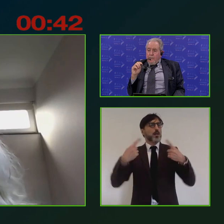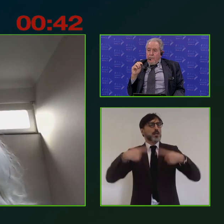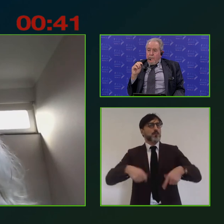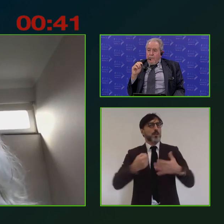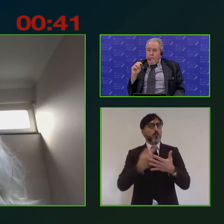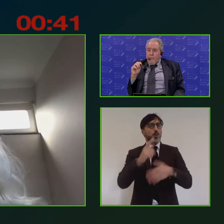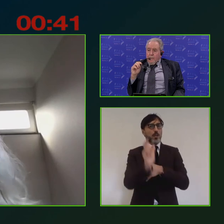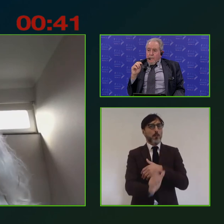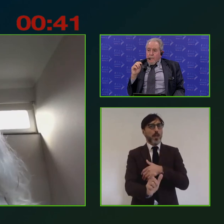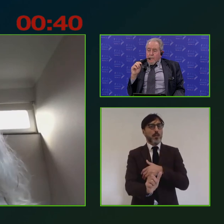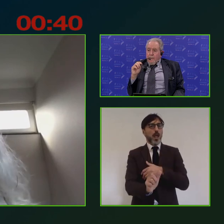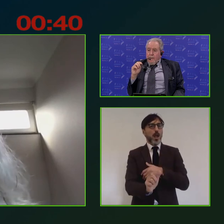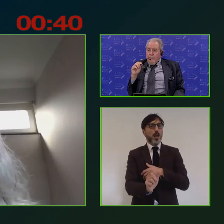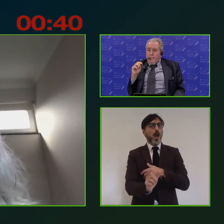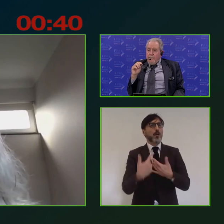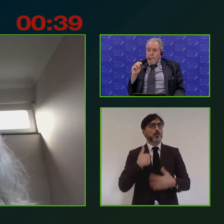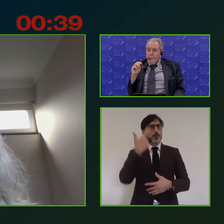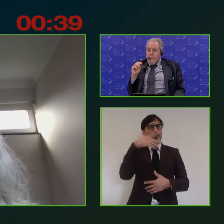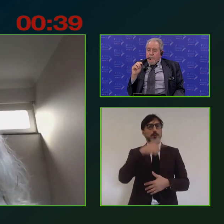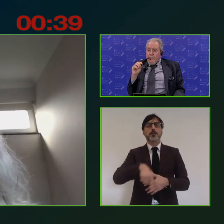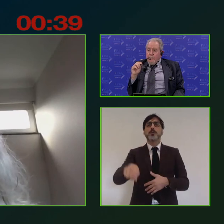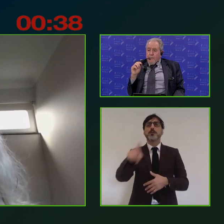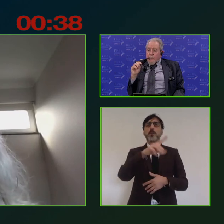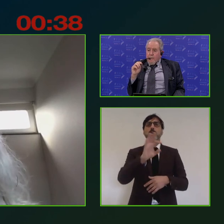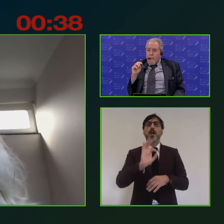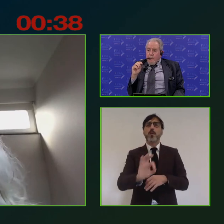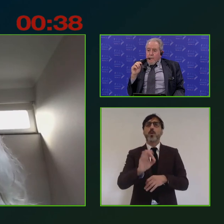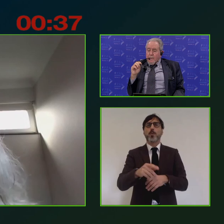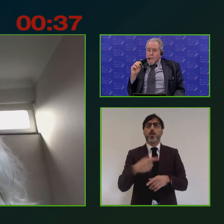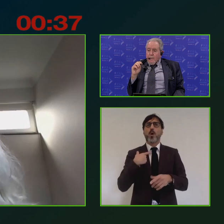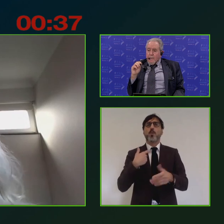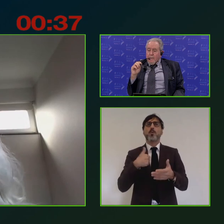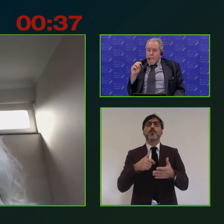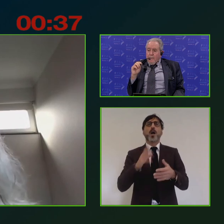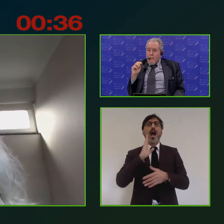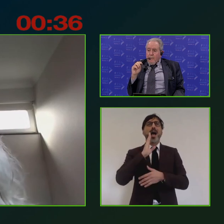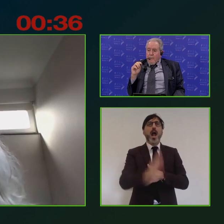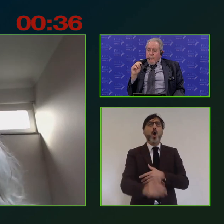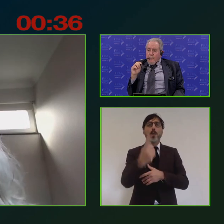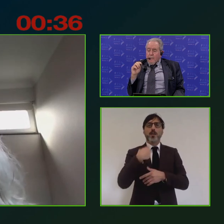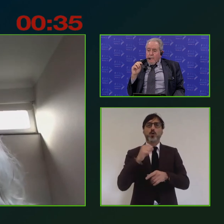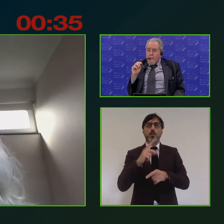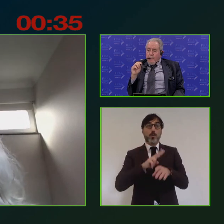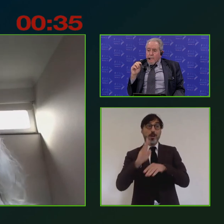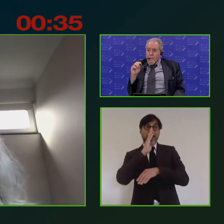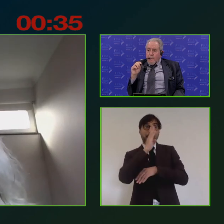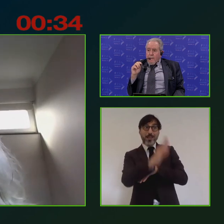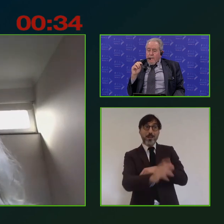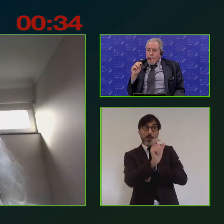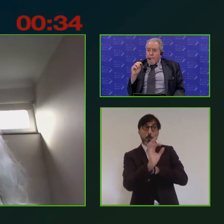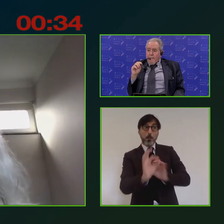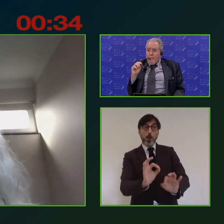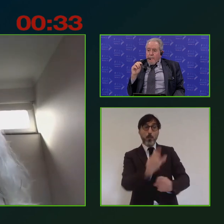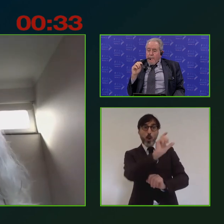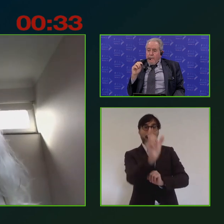l'Italia e come voi sapete è oggetto di una raccomandazione specifica per paese indirezzata all'Italia